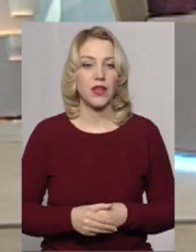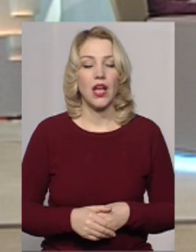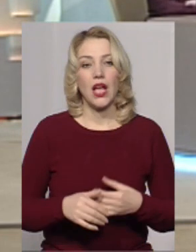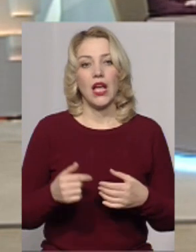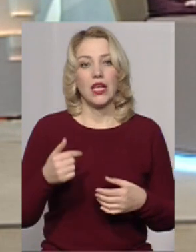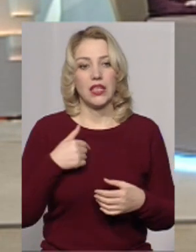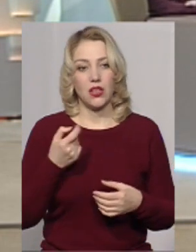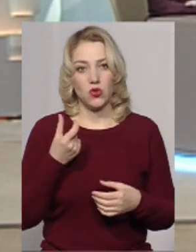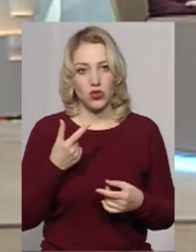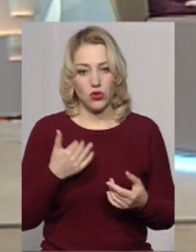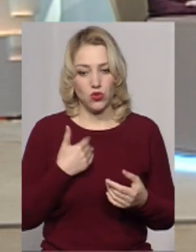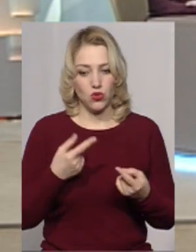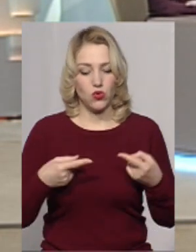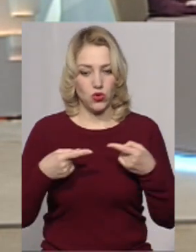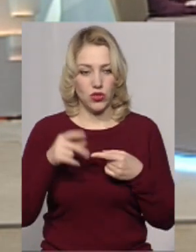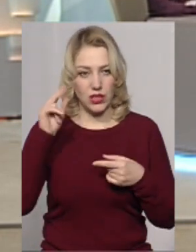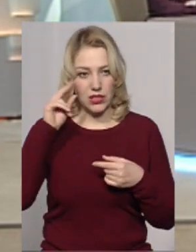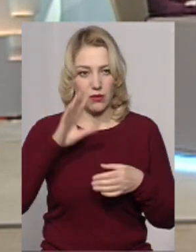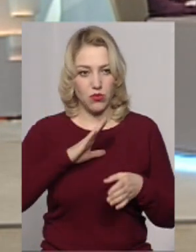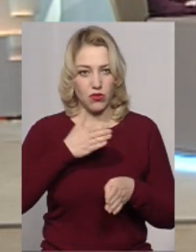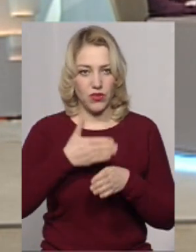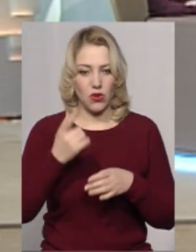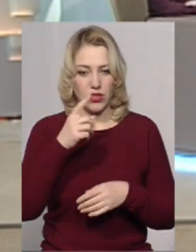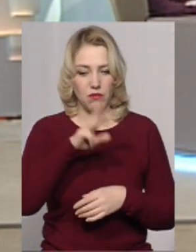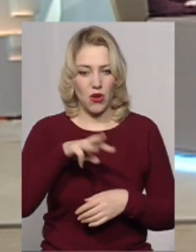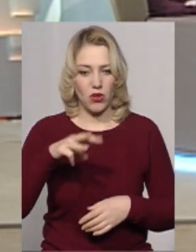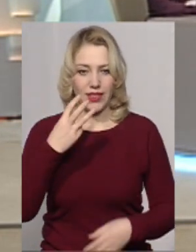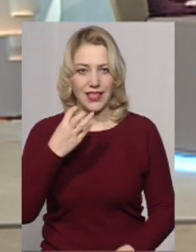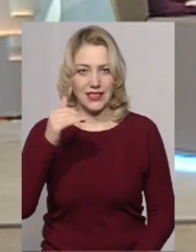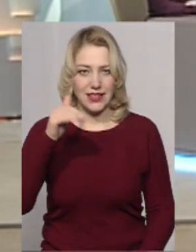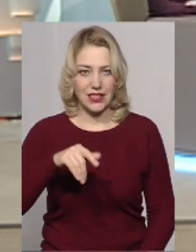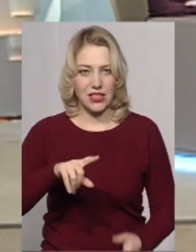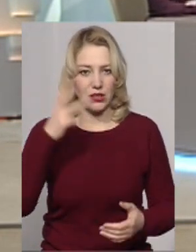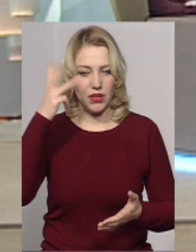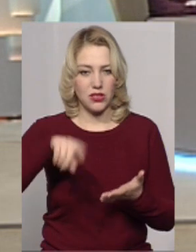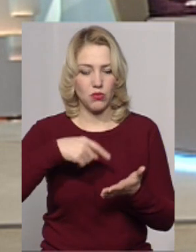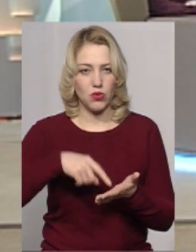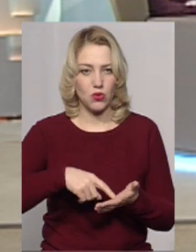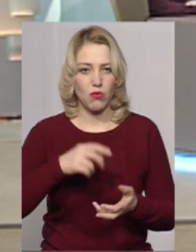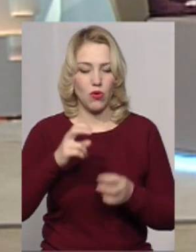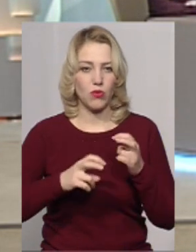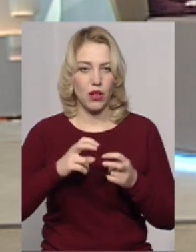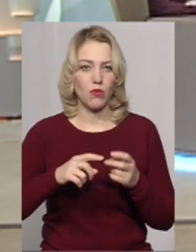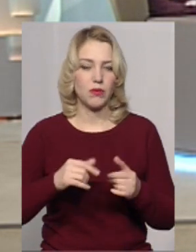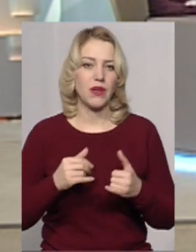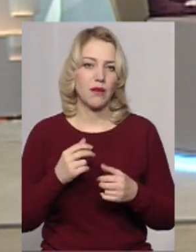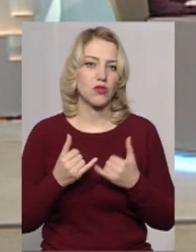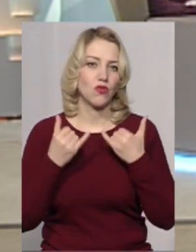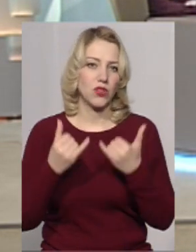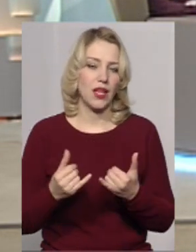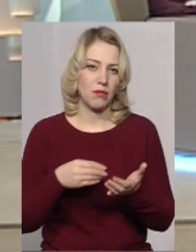Ну, я трошки уточню цифру. Було виділено 1 млн 300 тис. хмельницькому міському комунальному підприємству для